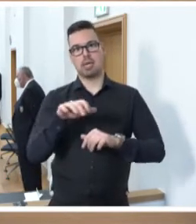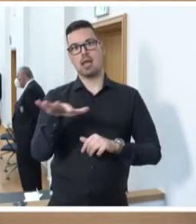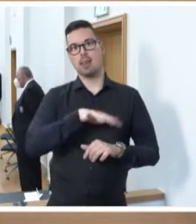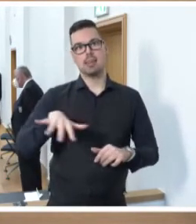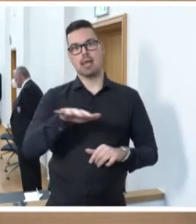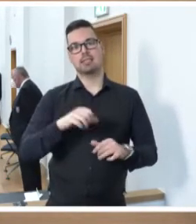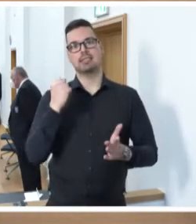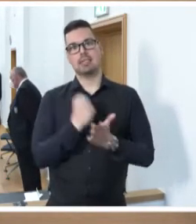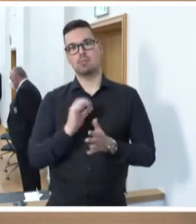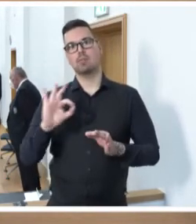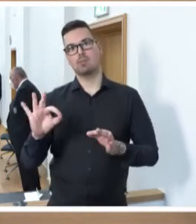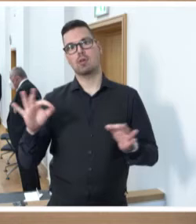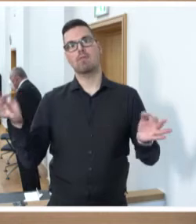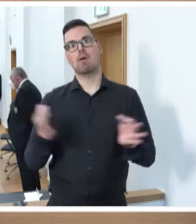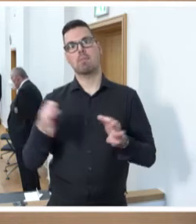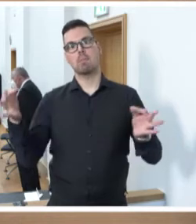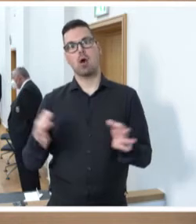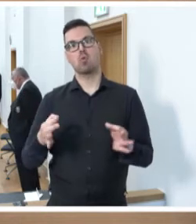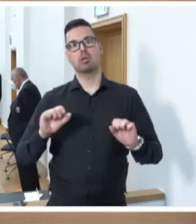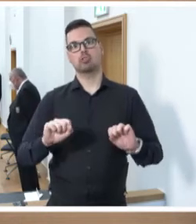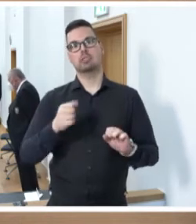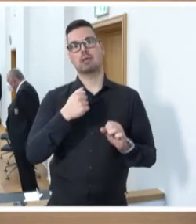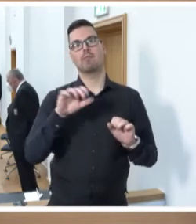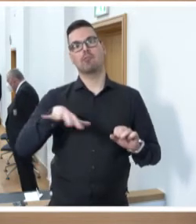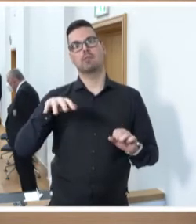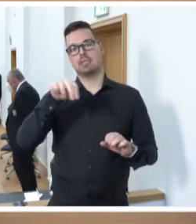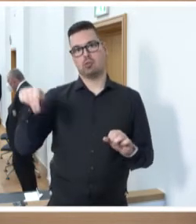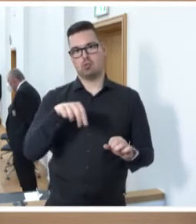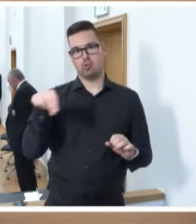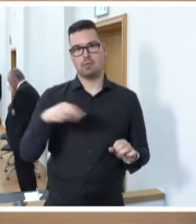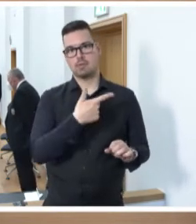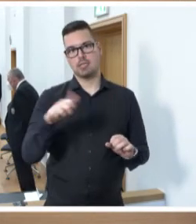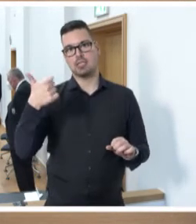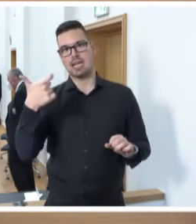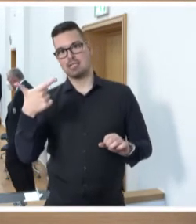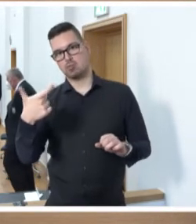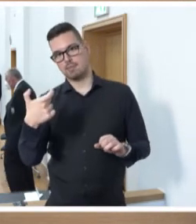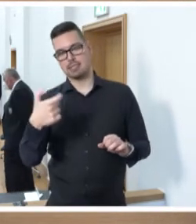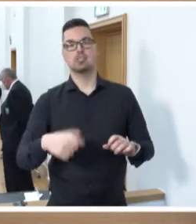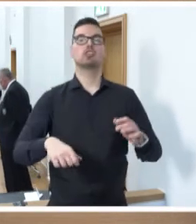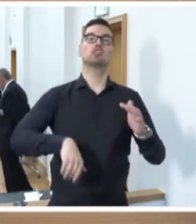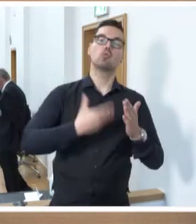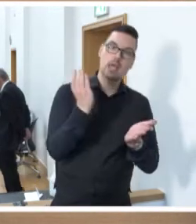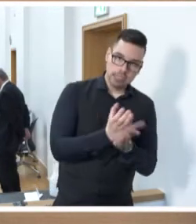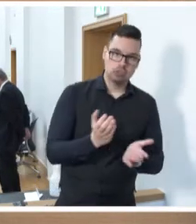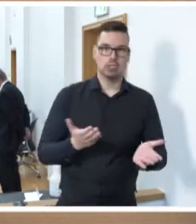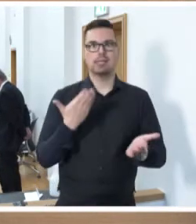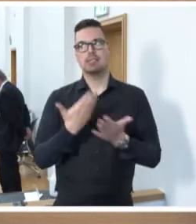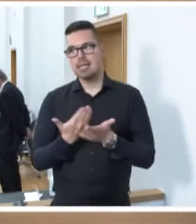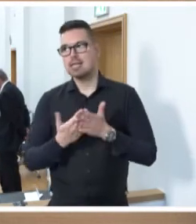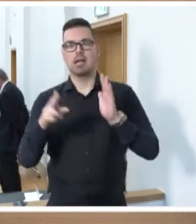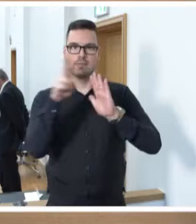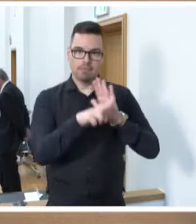Verbraucherschutz ab dem 15. November 2021 eingestellt wurden und die dazu gehörige